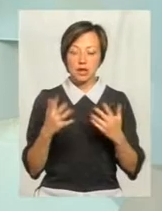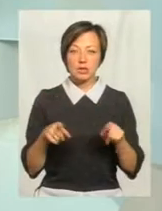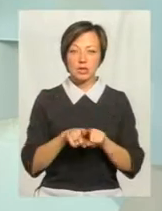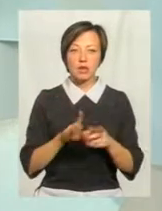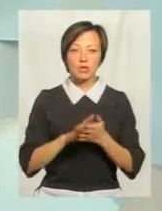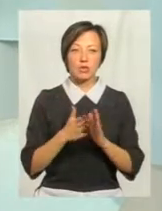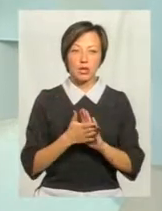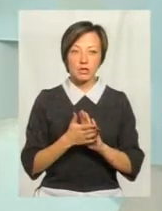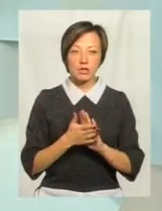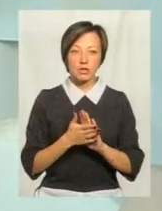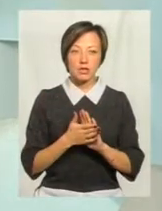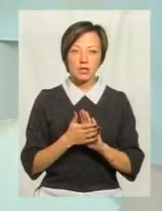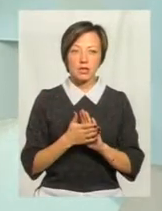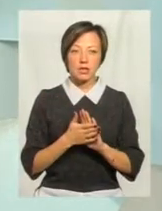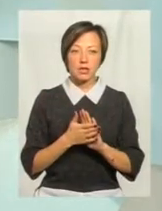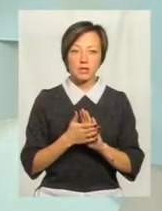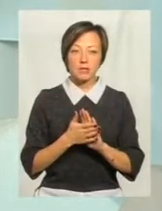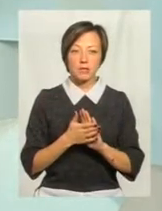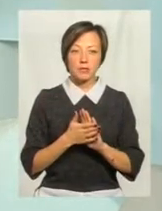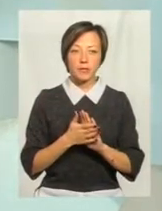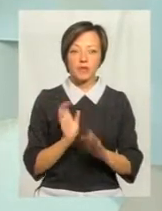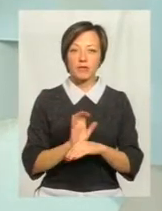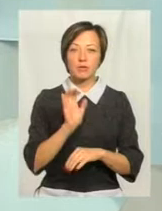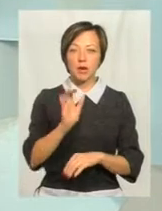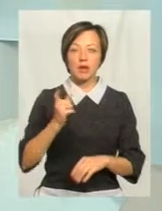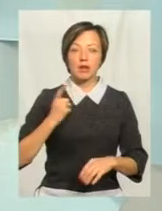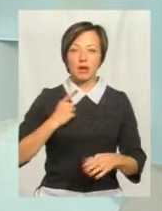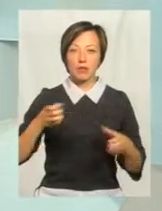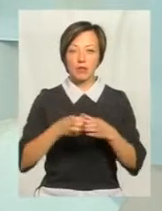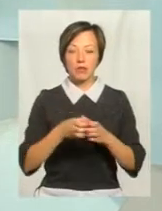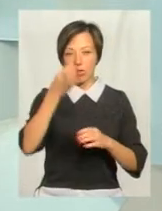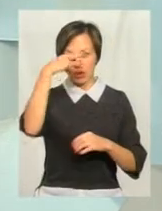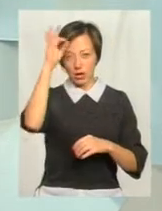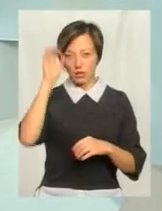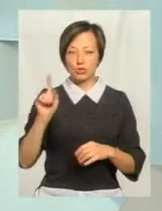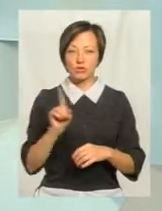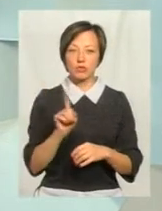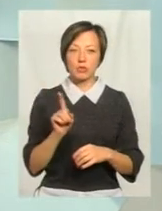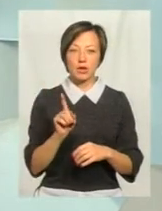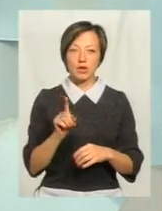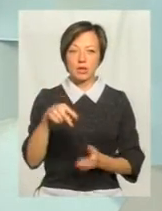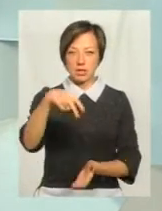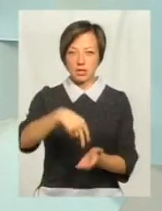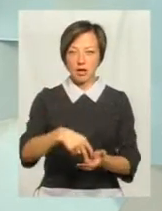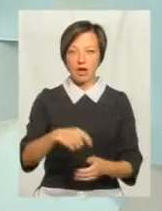сталася така ситуація і туди вже відправлять наряд поліції для того, щоб став